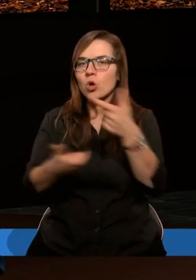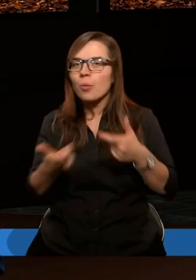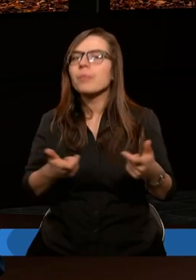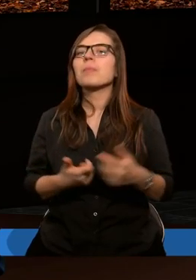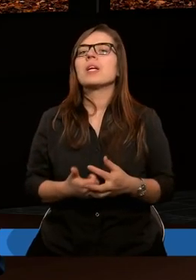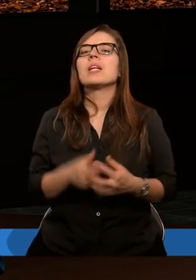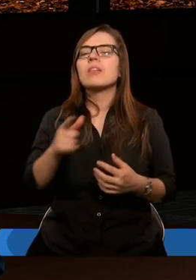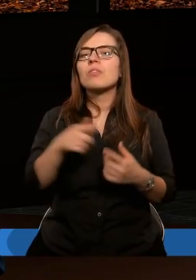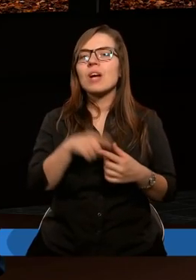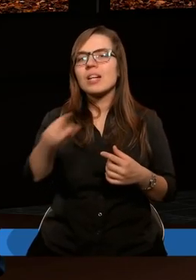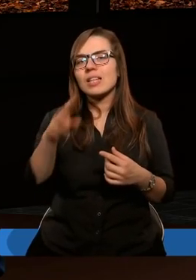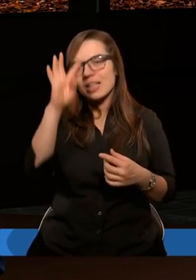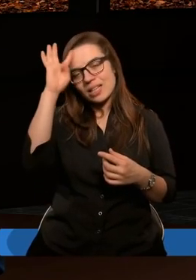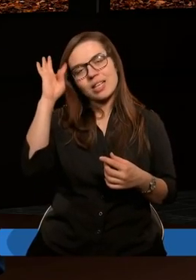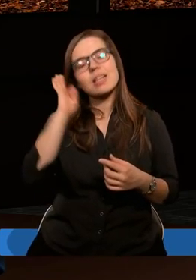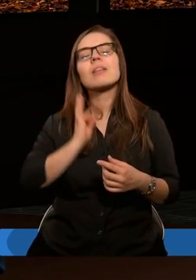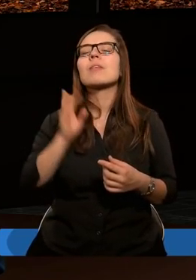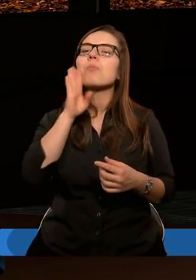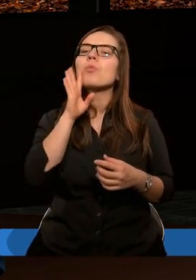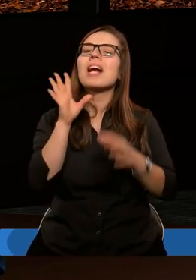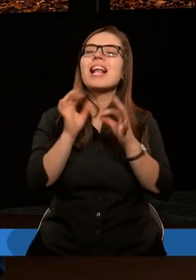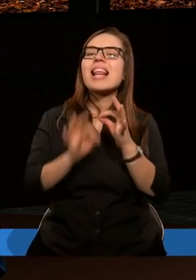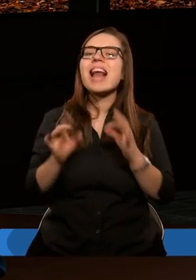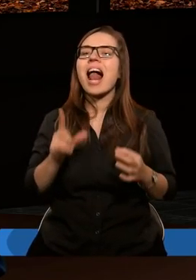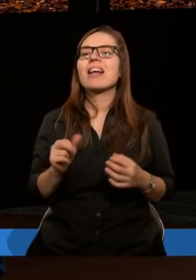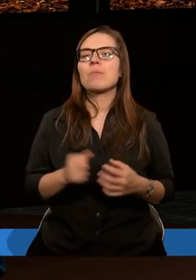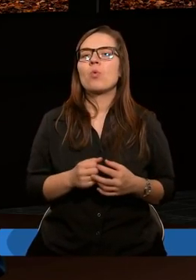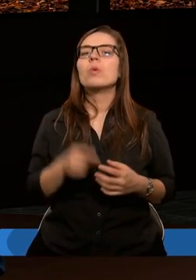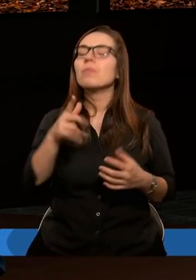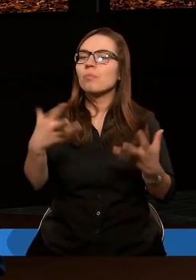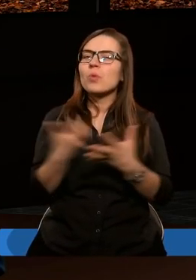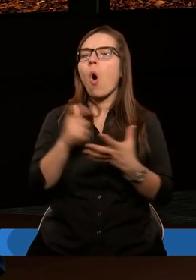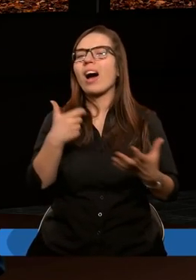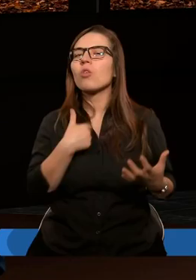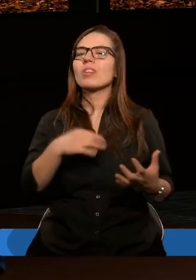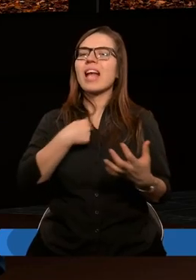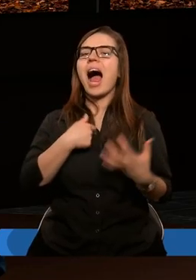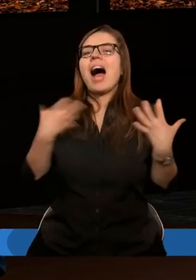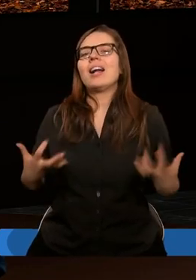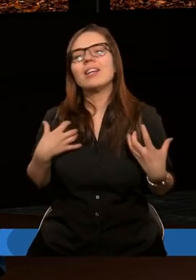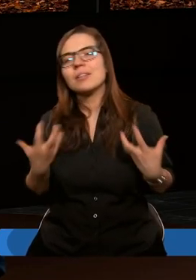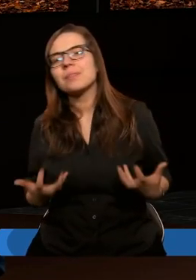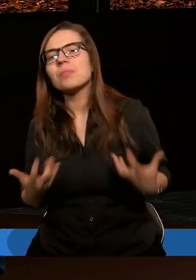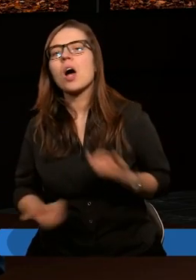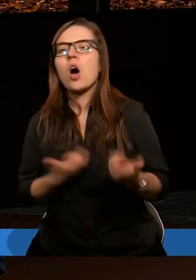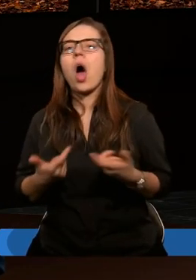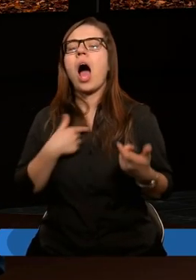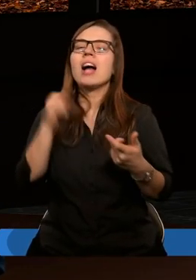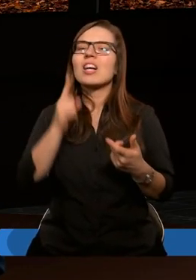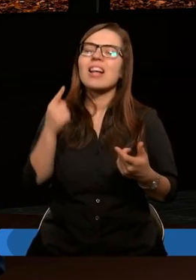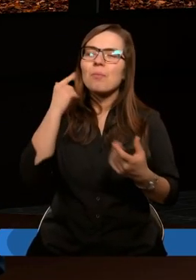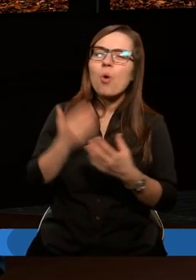takiego właśnie legalizmu, kiedy ja biorę sprawę w swoje ręce, a nie jestem posłuszny,